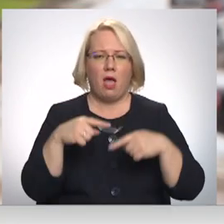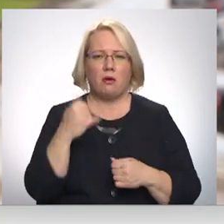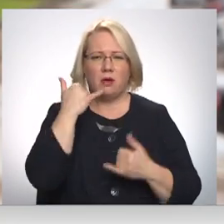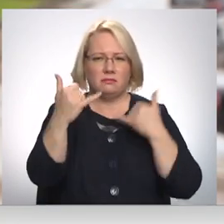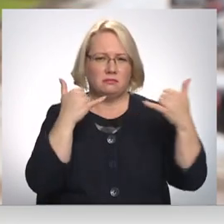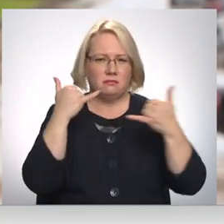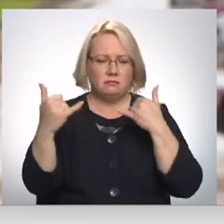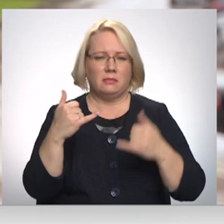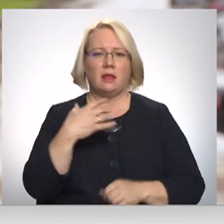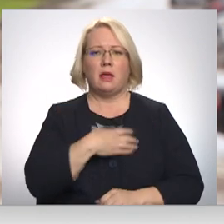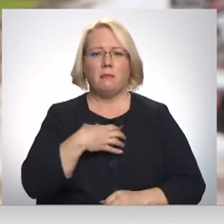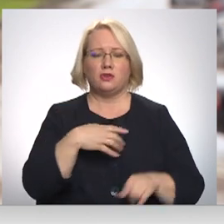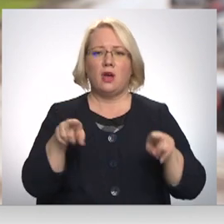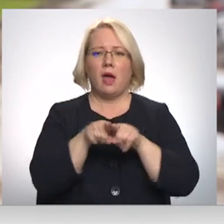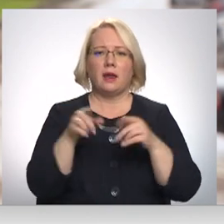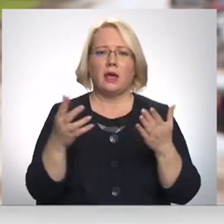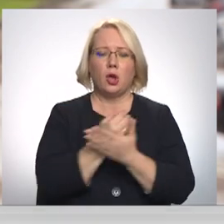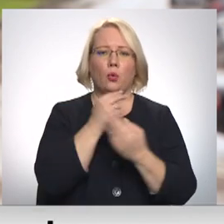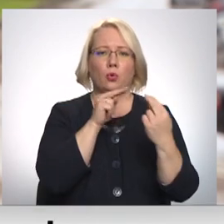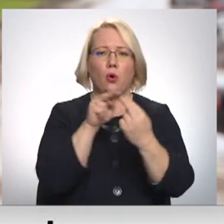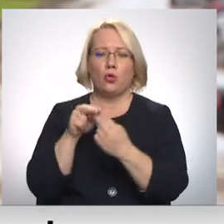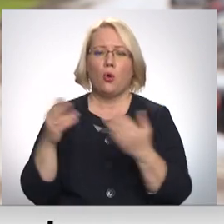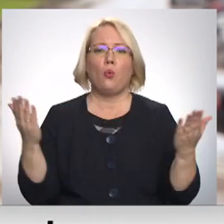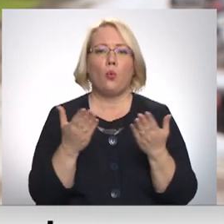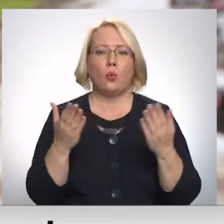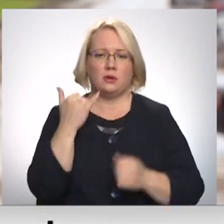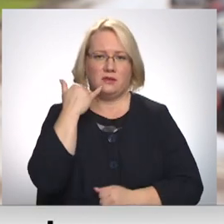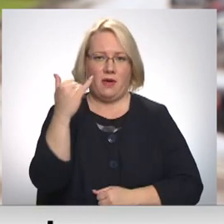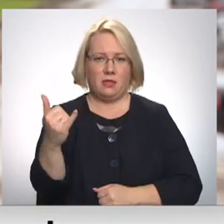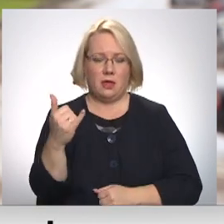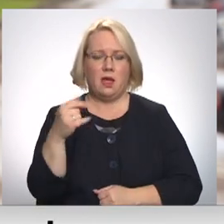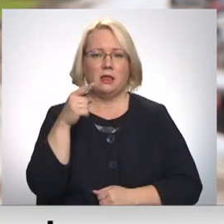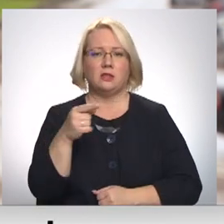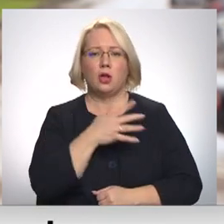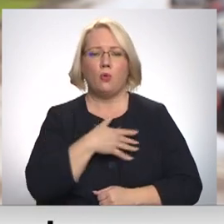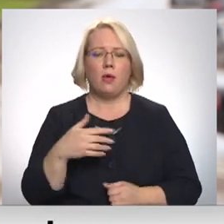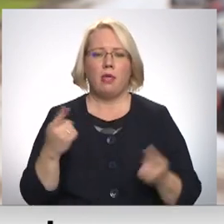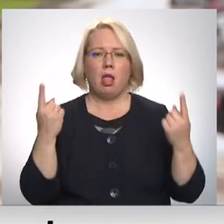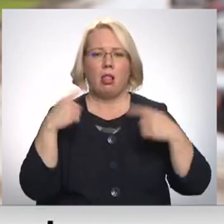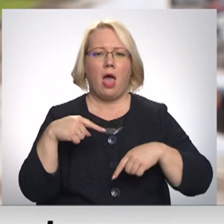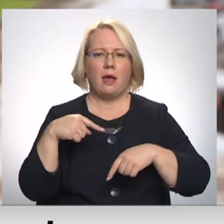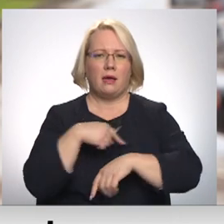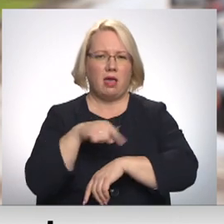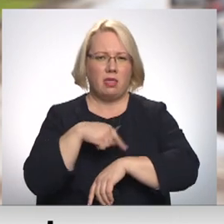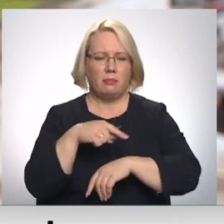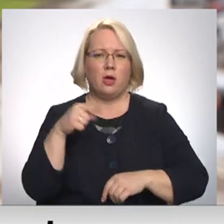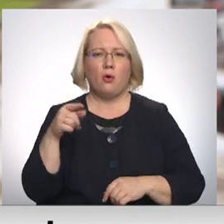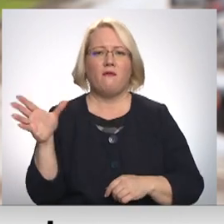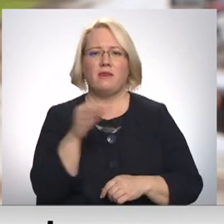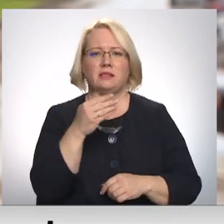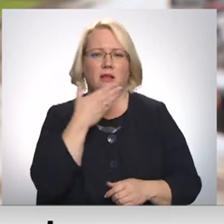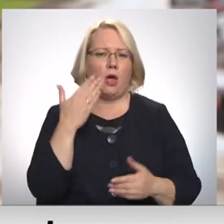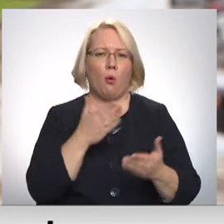nepieciešams arī iegūt kontaktus, kur zvanīt. Tas ir ļoti laikietilpīgi, jo ne visi viņi ir pieejami.